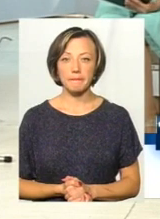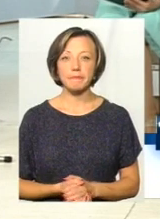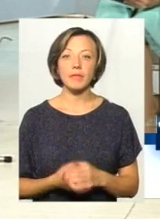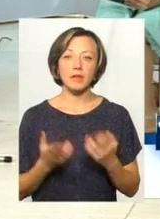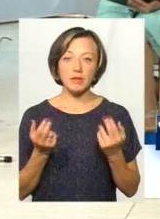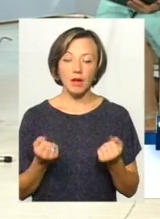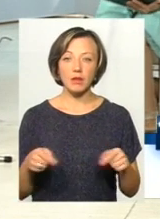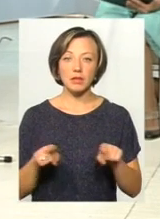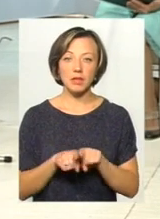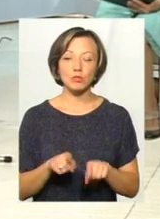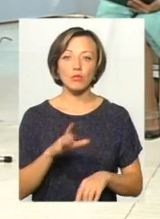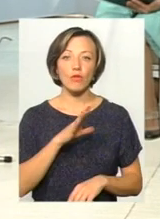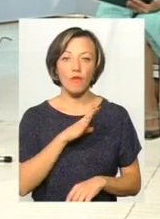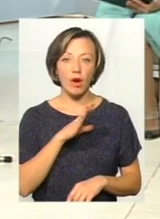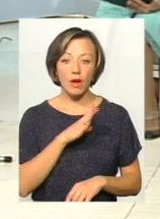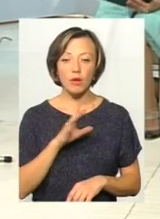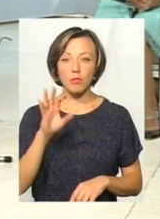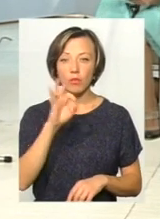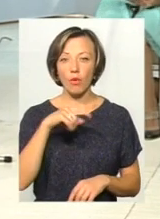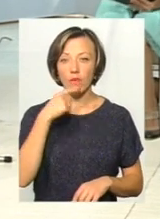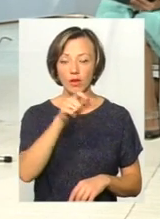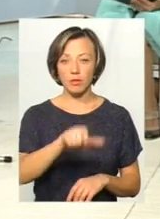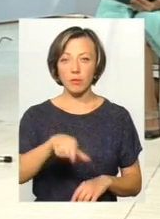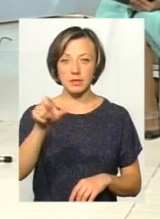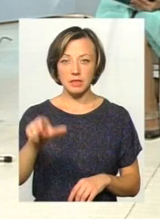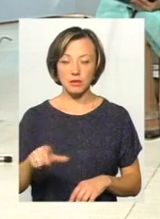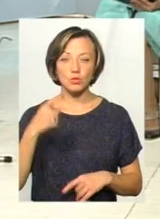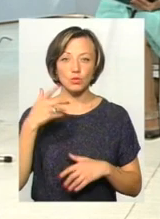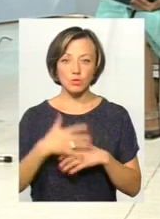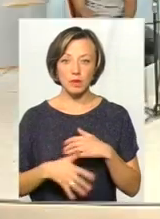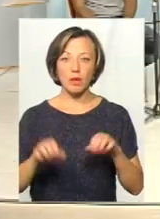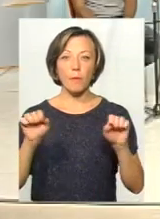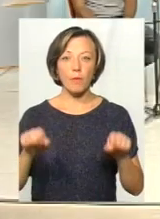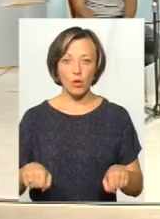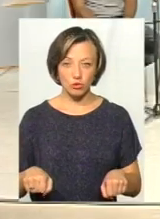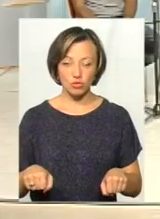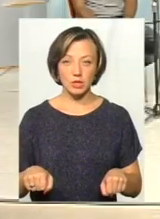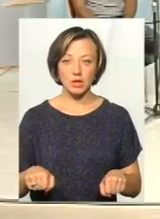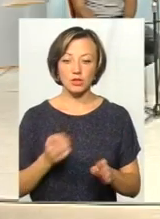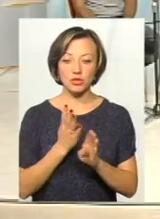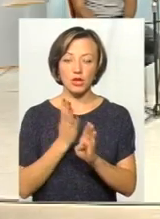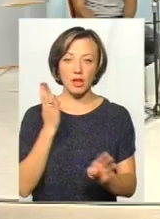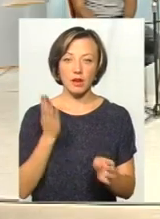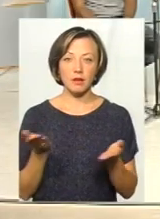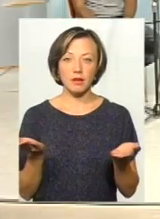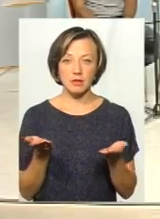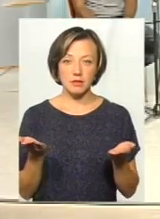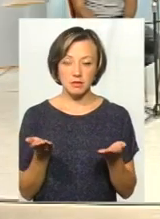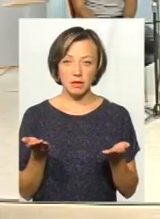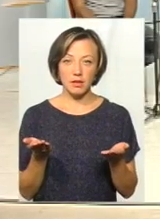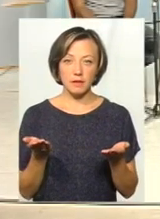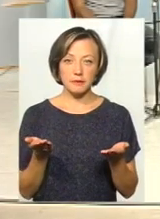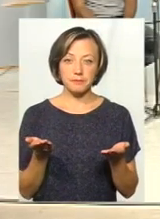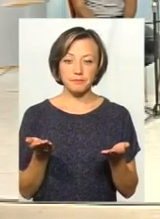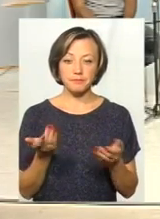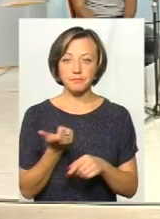бувають. Власне, за що говорили пацієнти, зрозуміло, можна ті черги десь, скажімо,